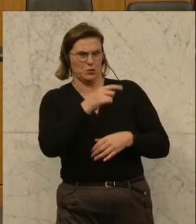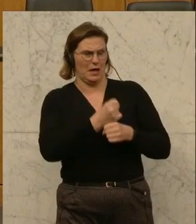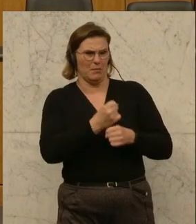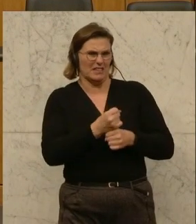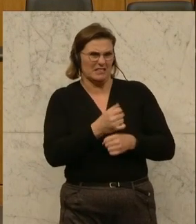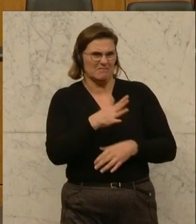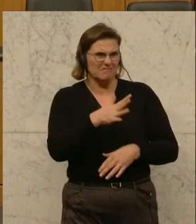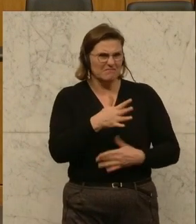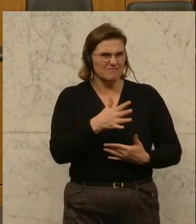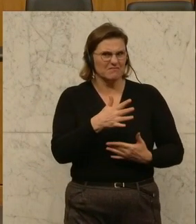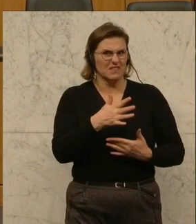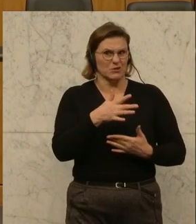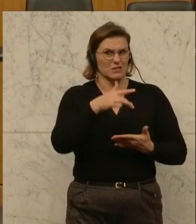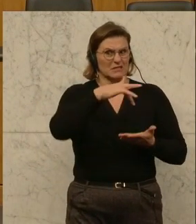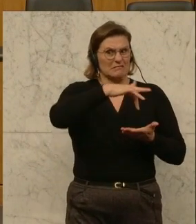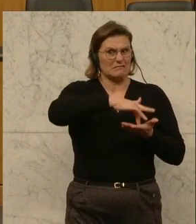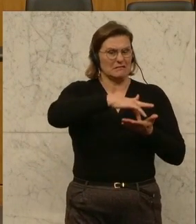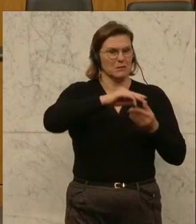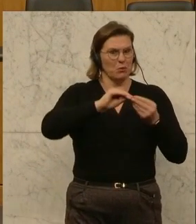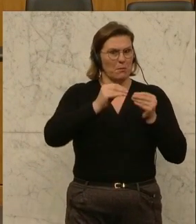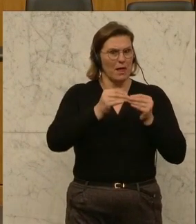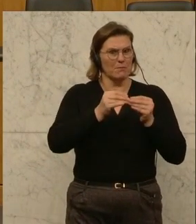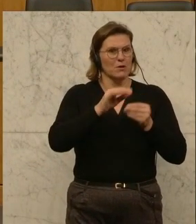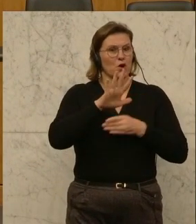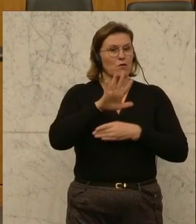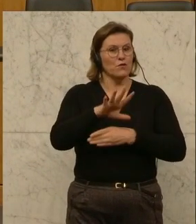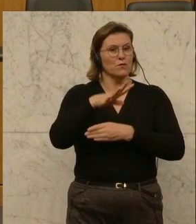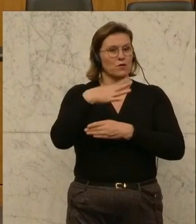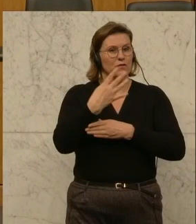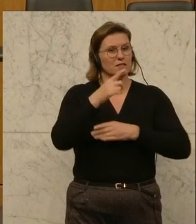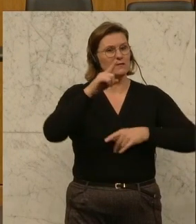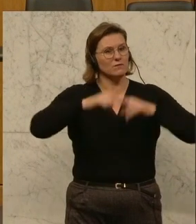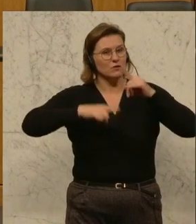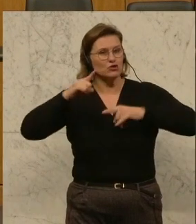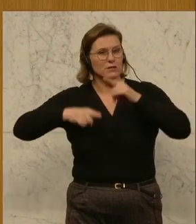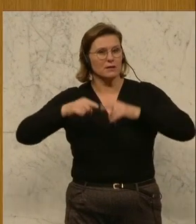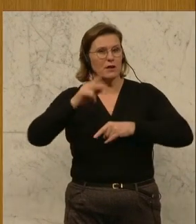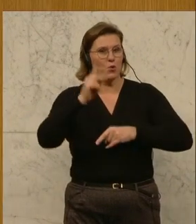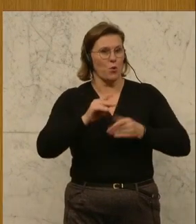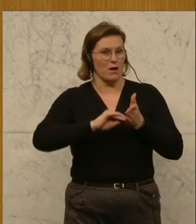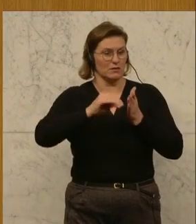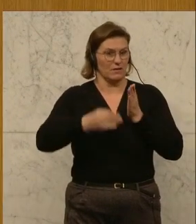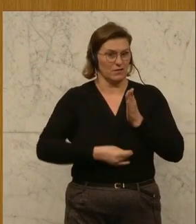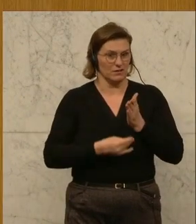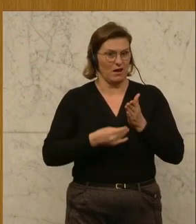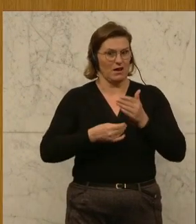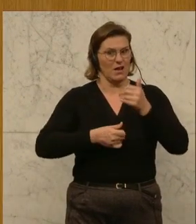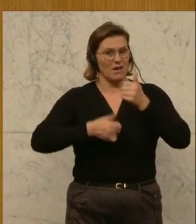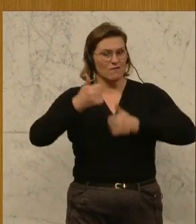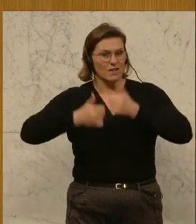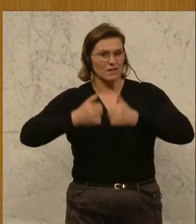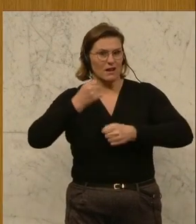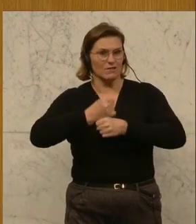ist das Kernproblem. Wir haben 45 verschiedene Kollektivverträge in der Pflege. Wir haben einen Wettkampf um Arbeitskräfte zwischen den